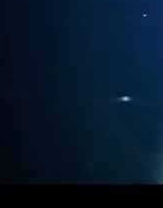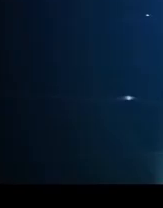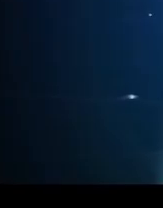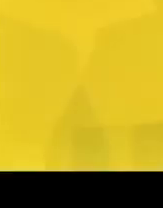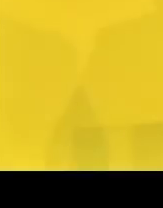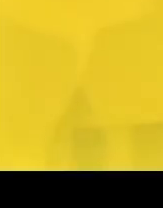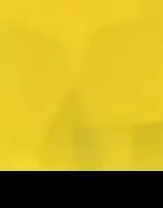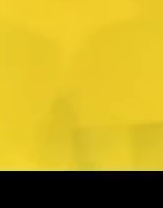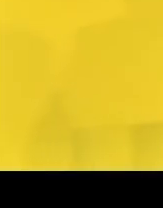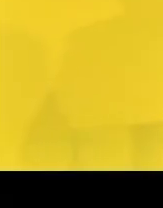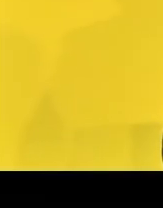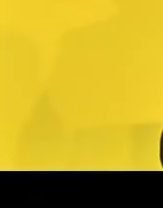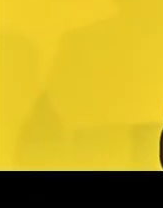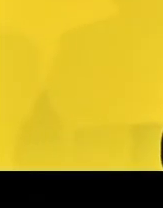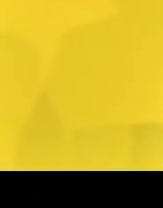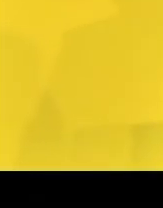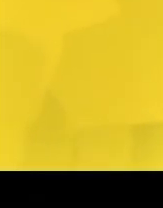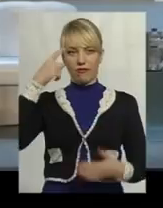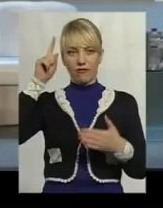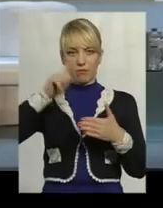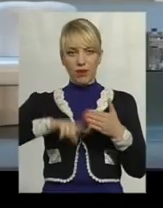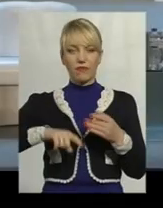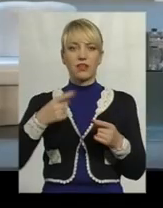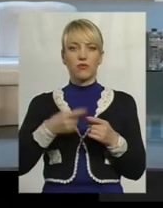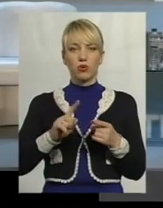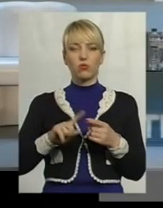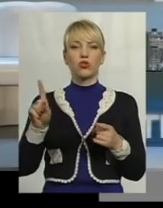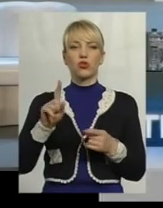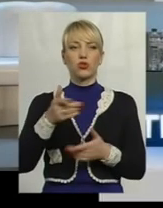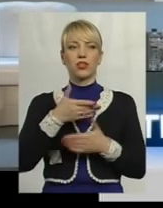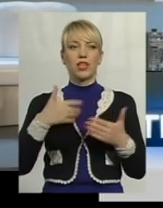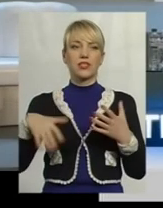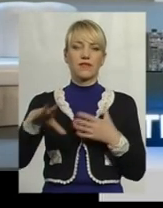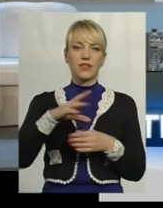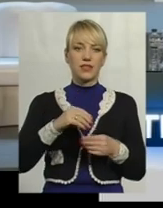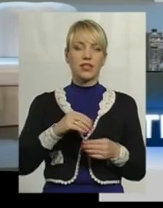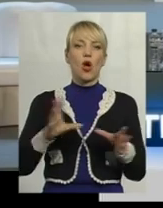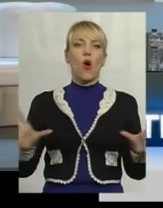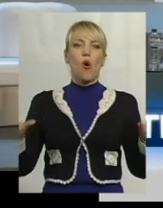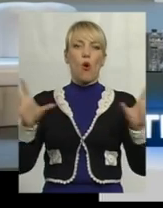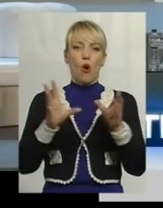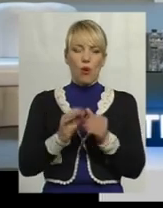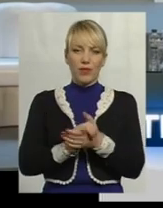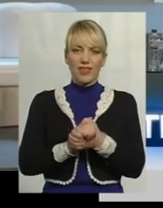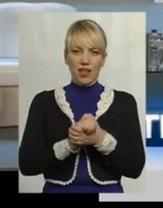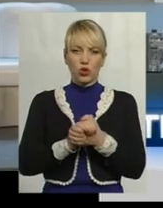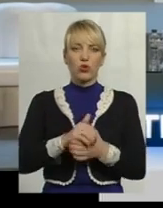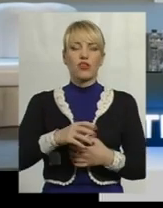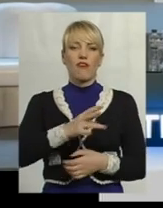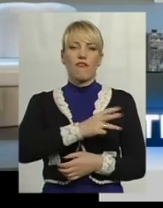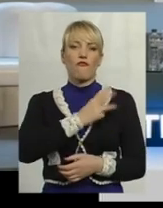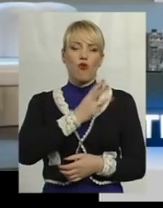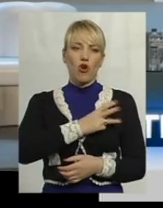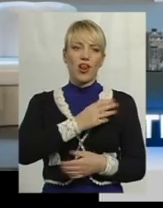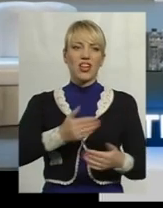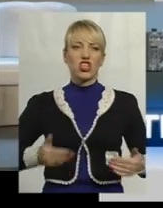Я впевнений в тому, що нас всіх об'єднує воля жити і працювати